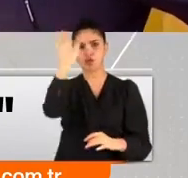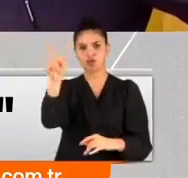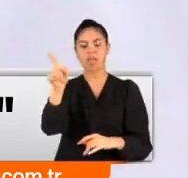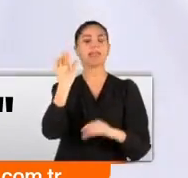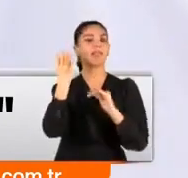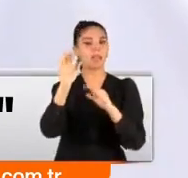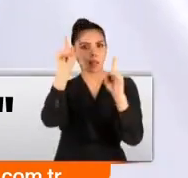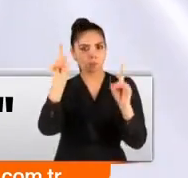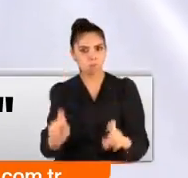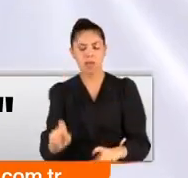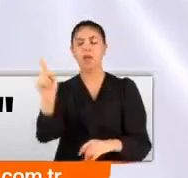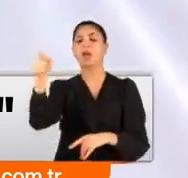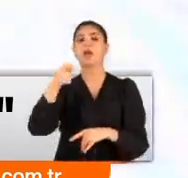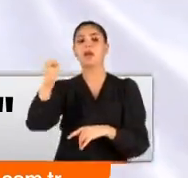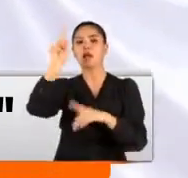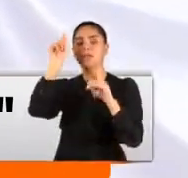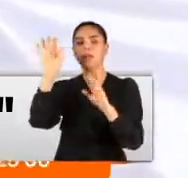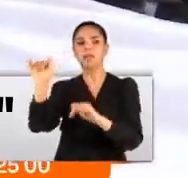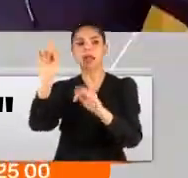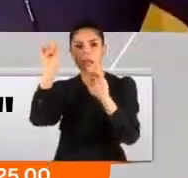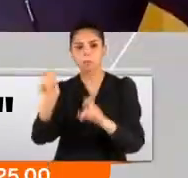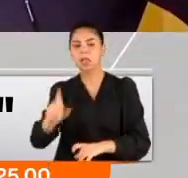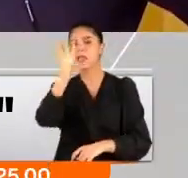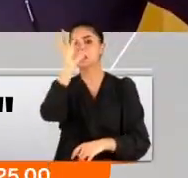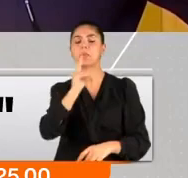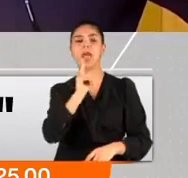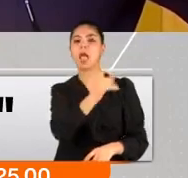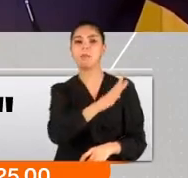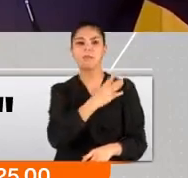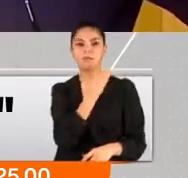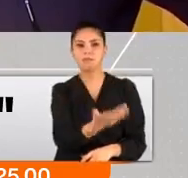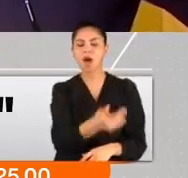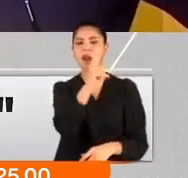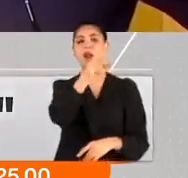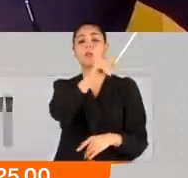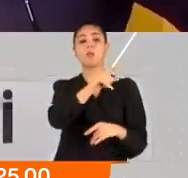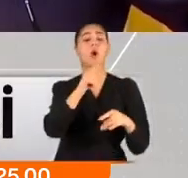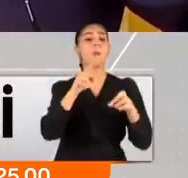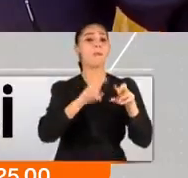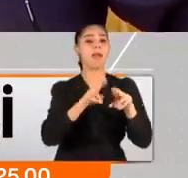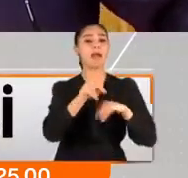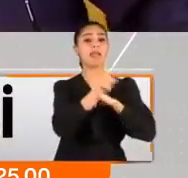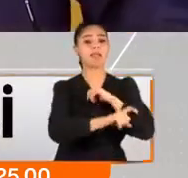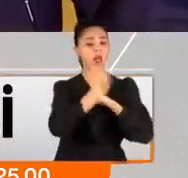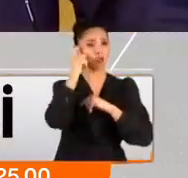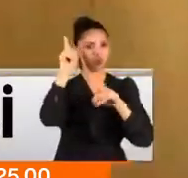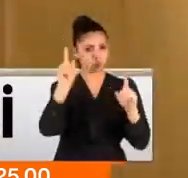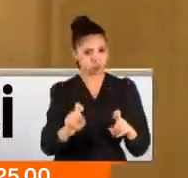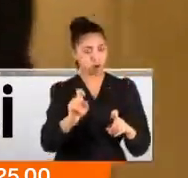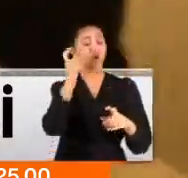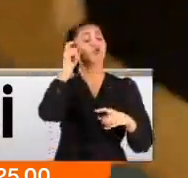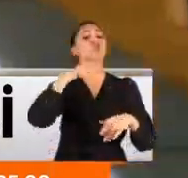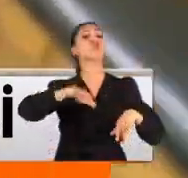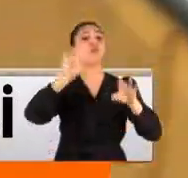katilin mi? Kimler seni kukla gibi oynatıyor? PKK'yı terör örgütü olarak görüyor mu, görmüyor mu?